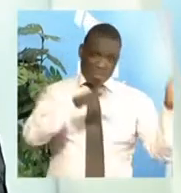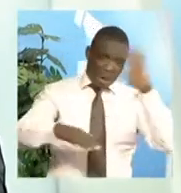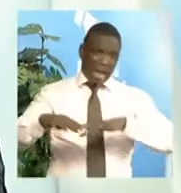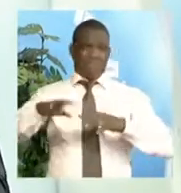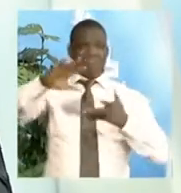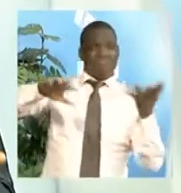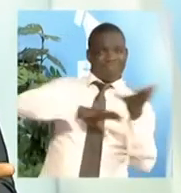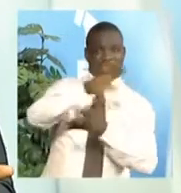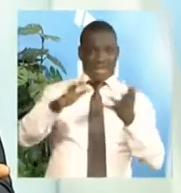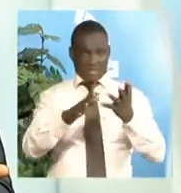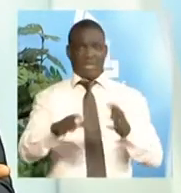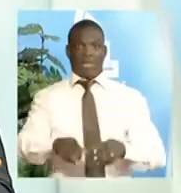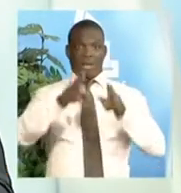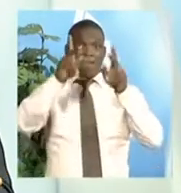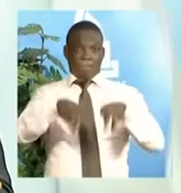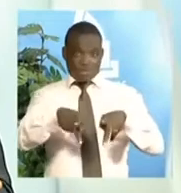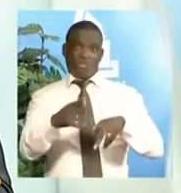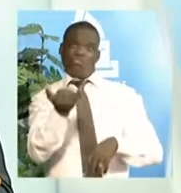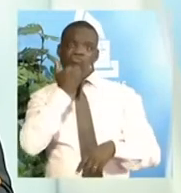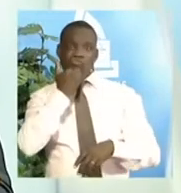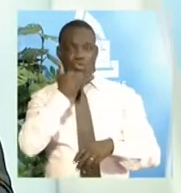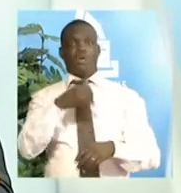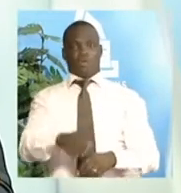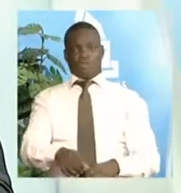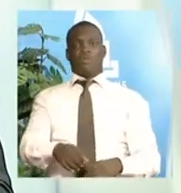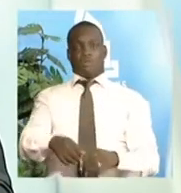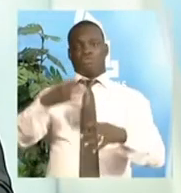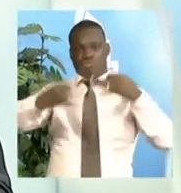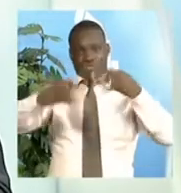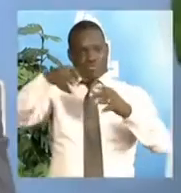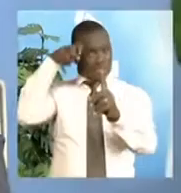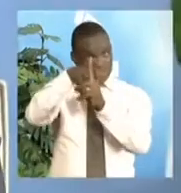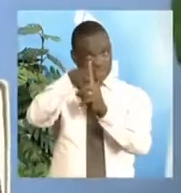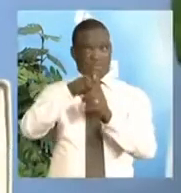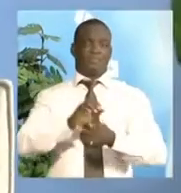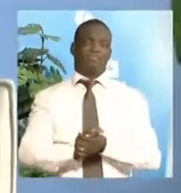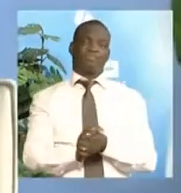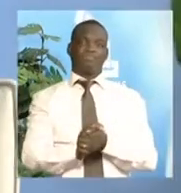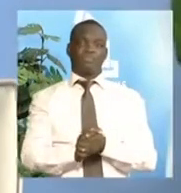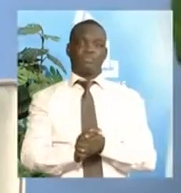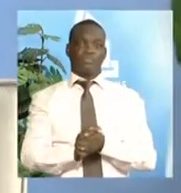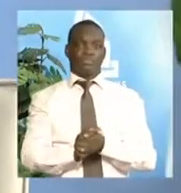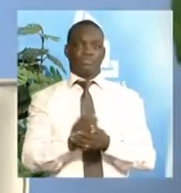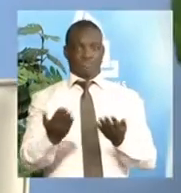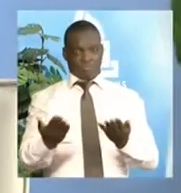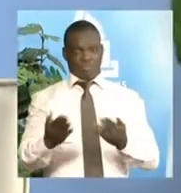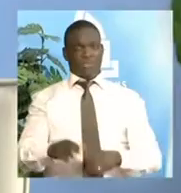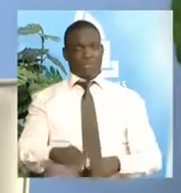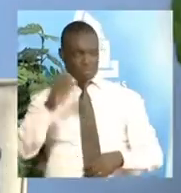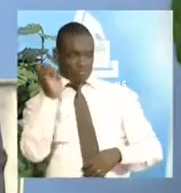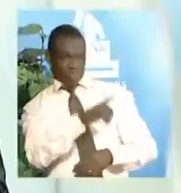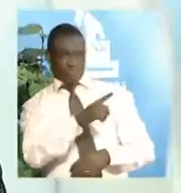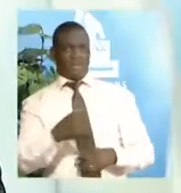initiateurs vont être pourchevis par le procureur de la République. Alors, M. le Président, quelle est la procédure de proclamation des